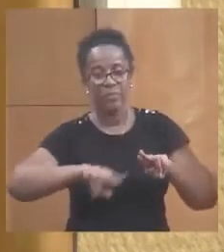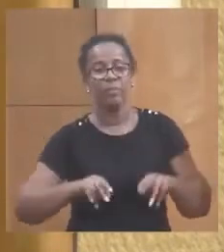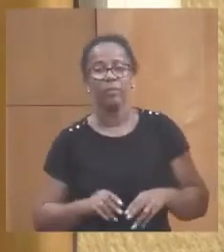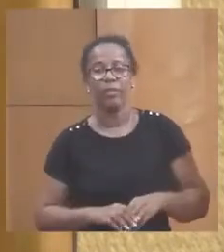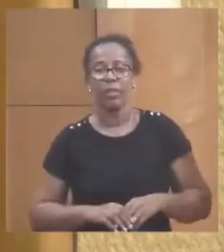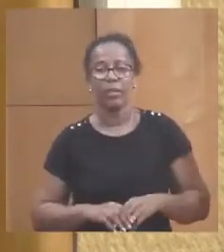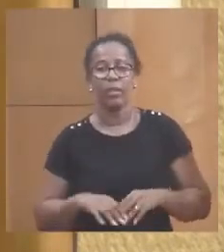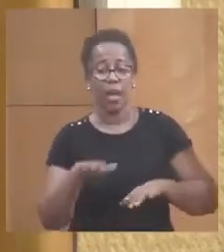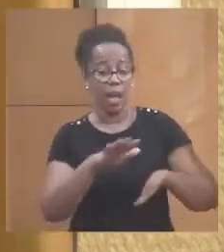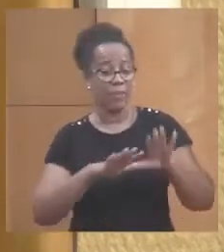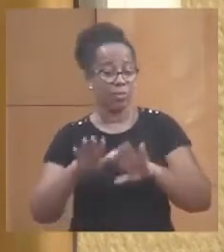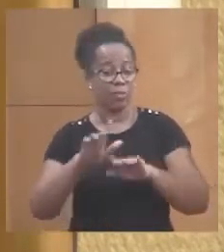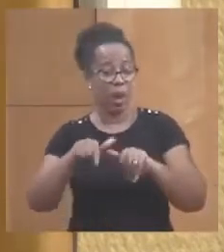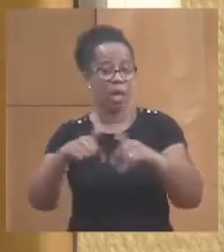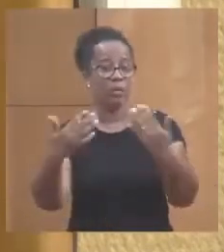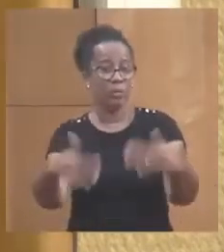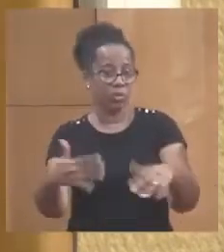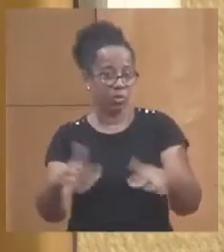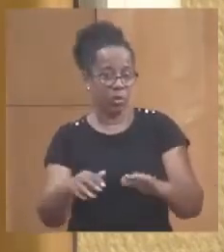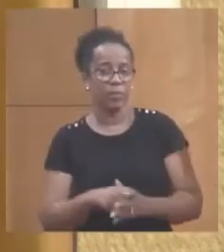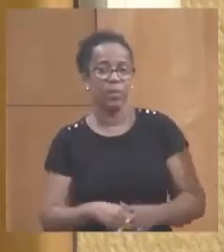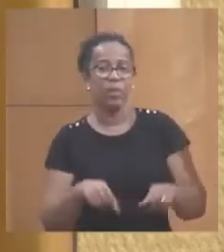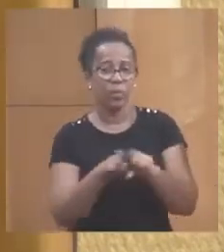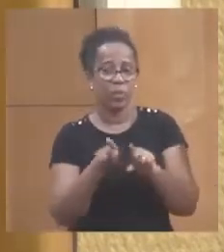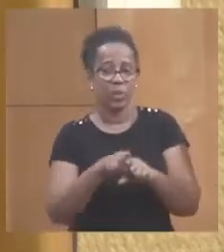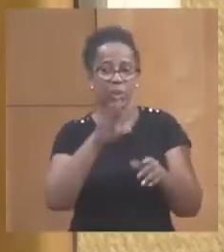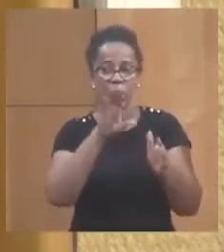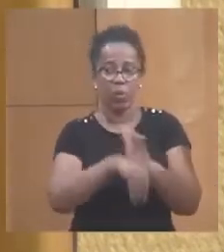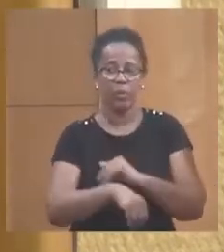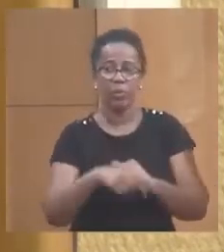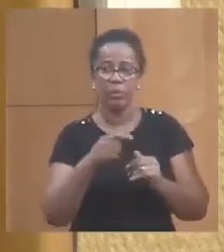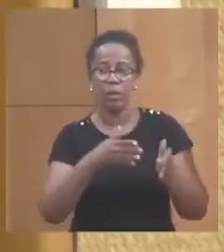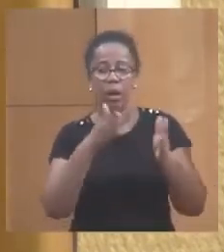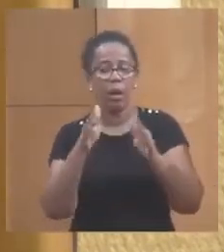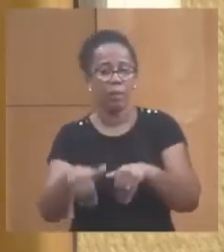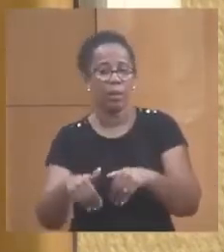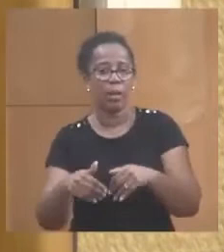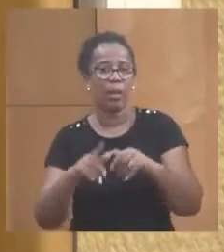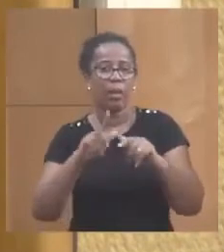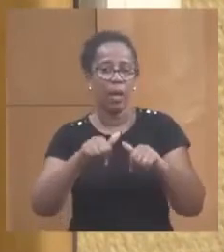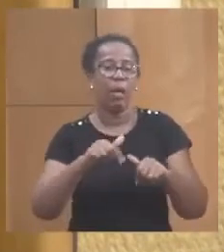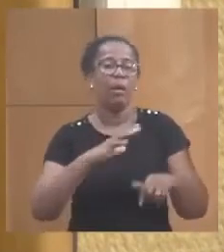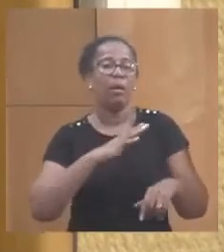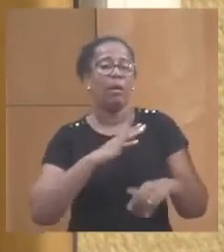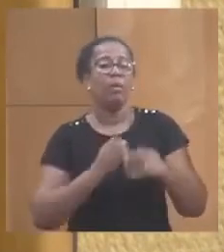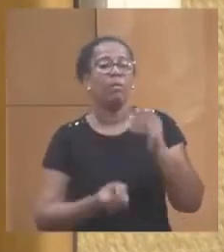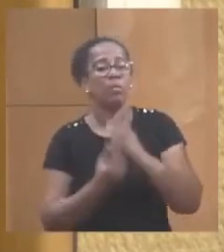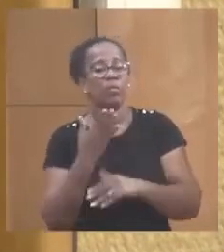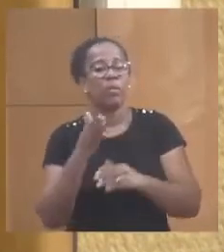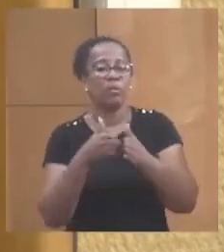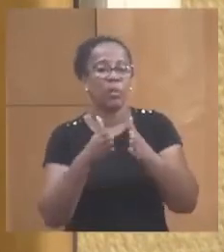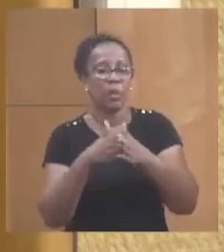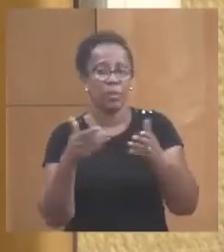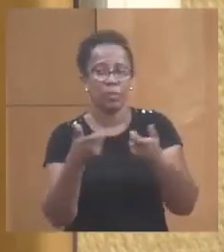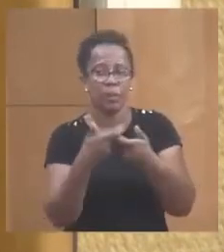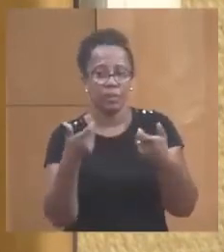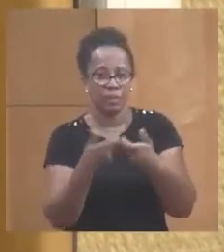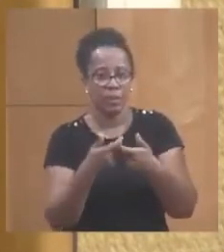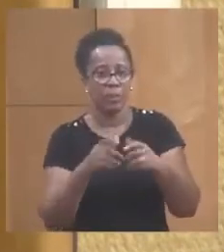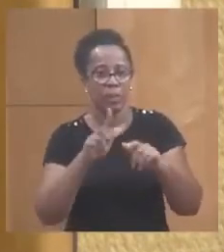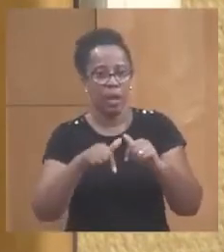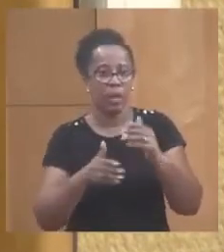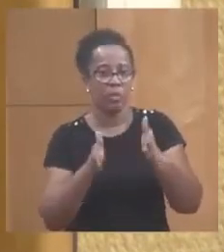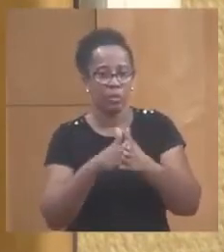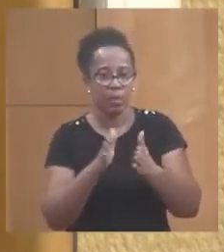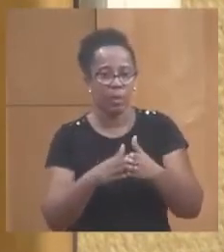les aménagements existants, mais également, entre-temps, nous avons eu de nouvelles demandes. Par exemple, nous avons eu une